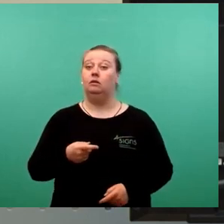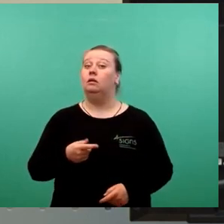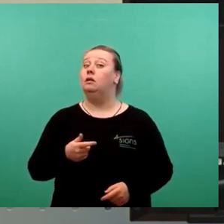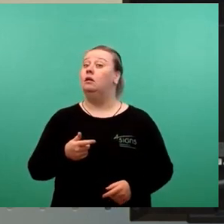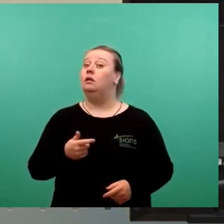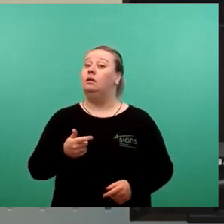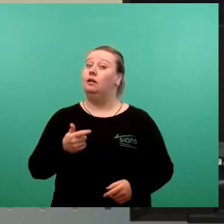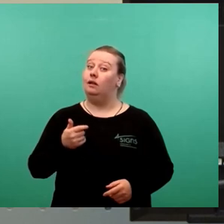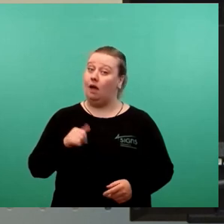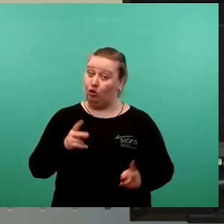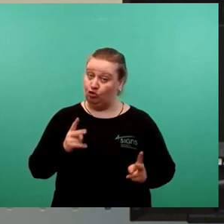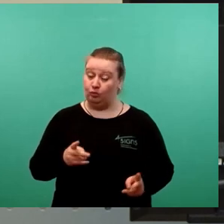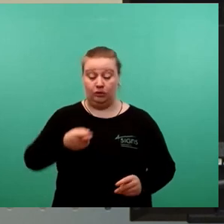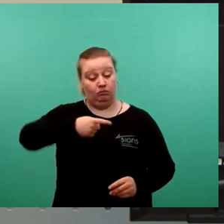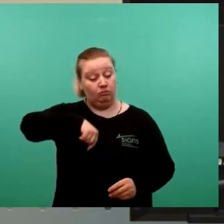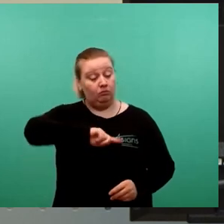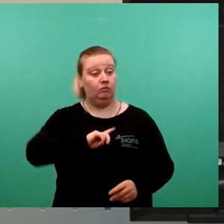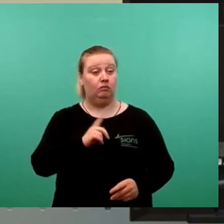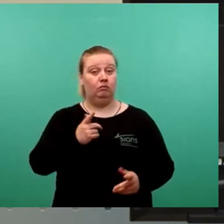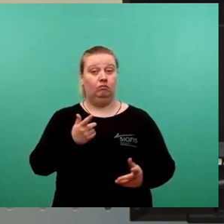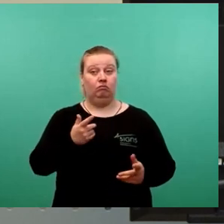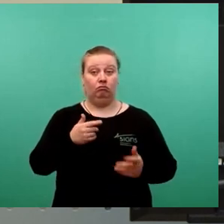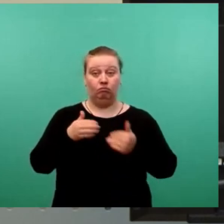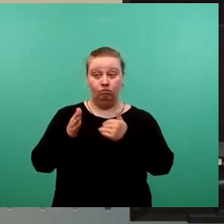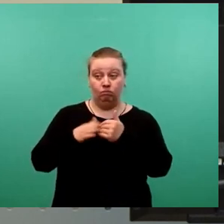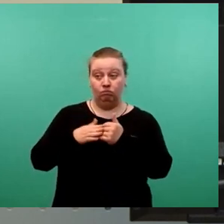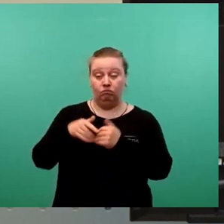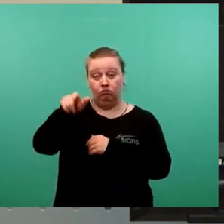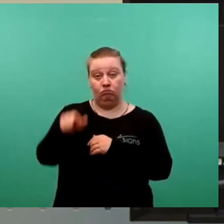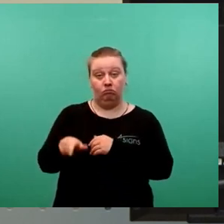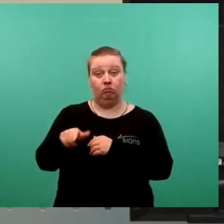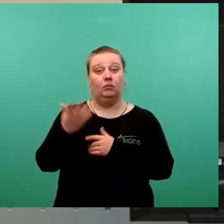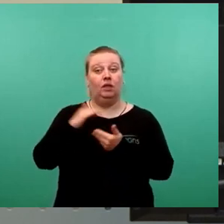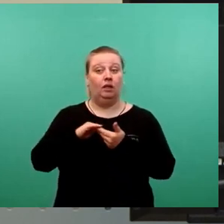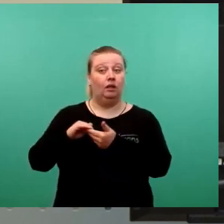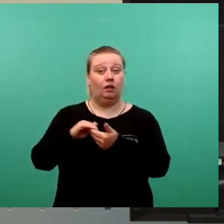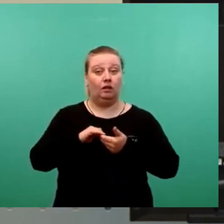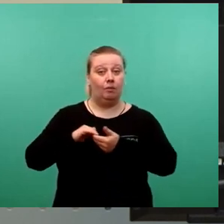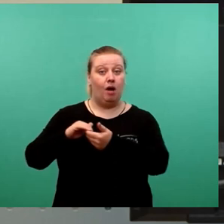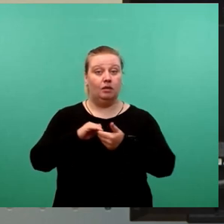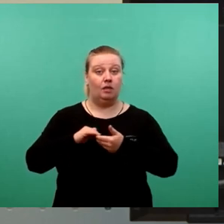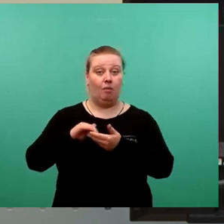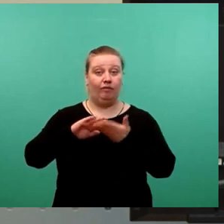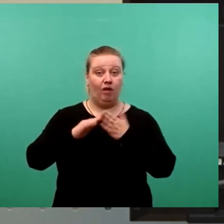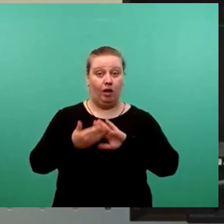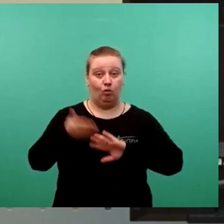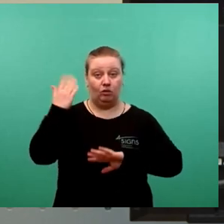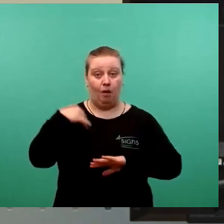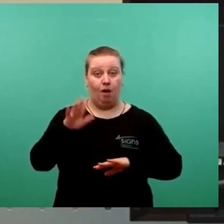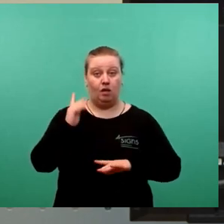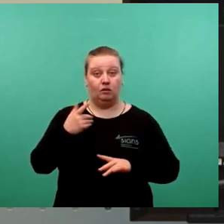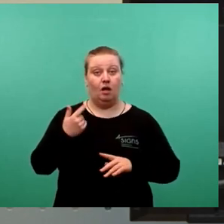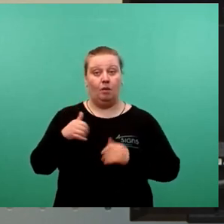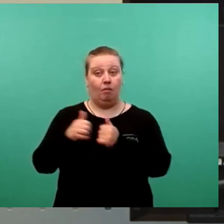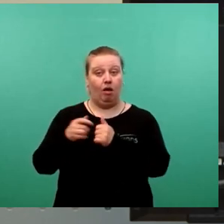ein uns politisch nahestehender und in der einstmals gemeinsamen Vereinbarung verankerter Partner